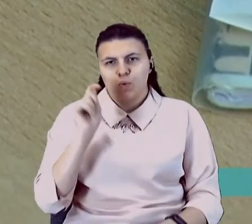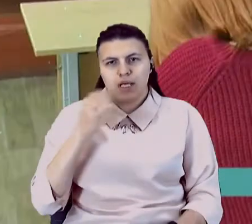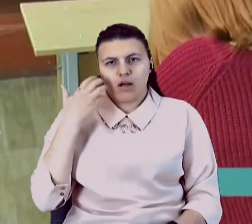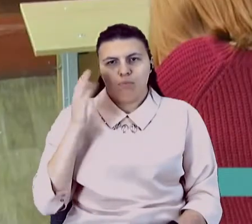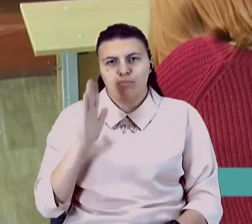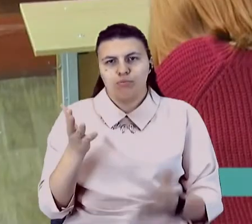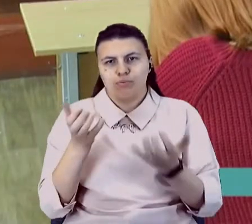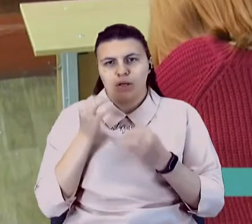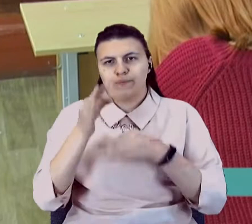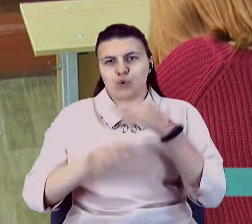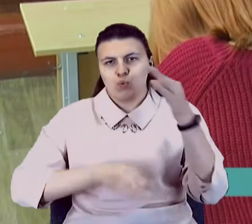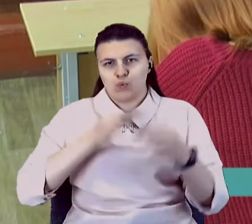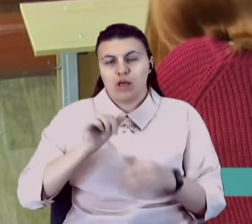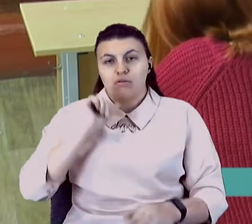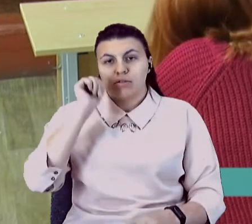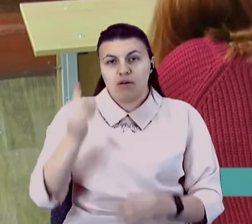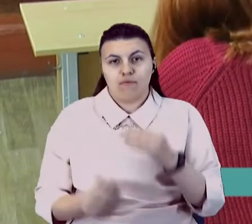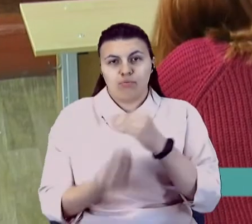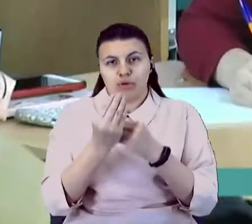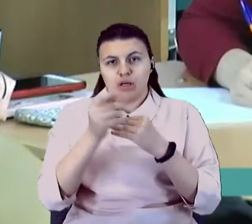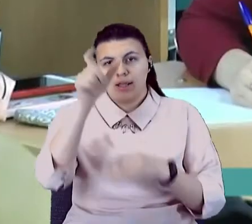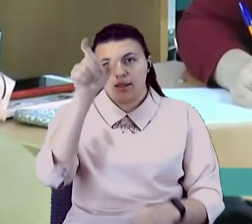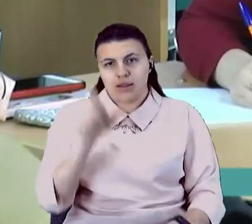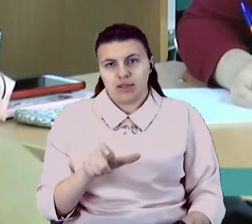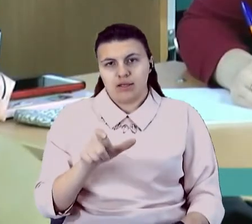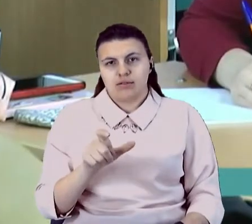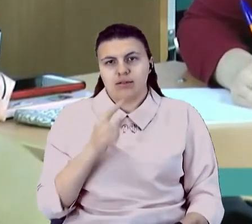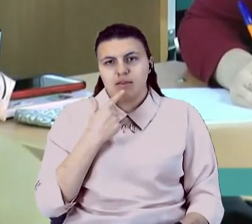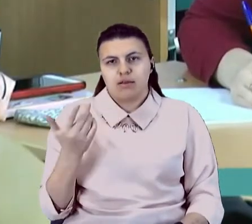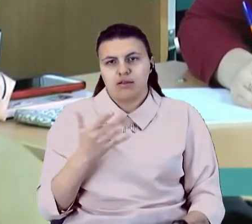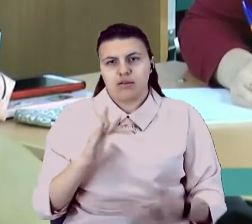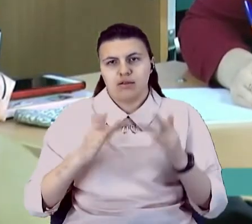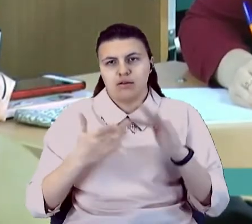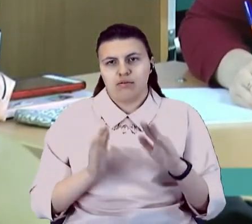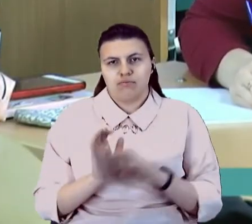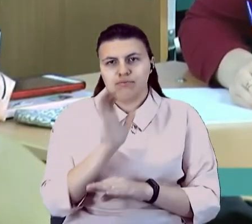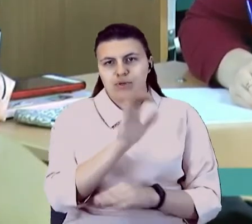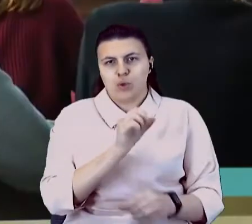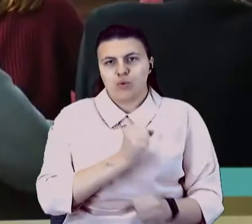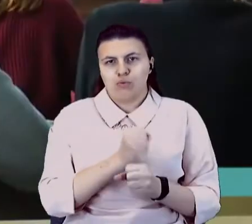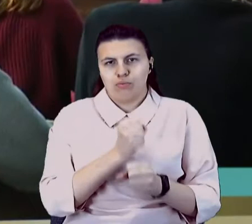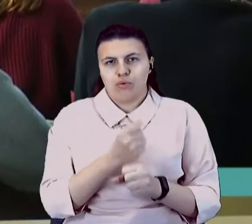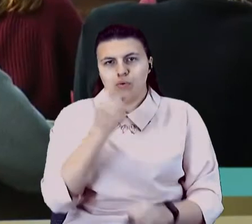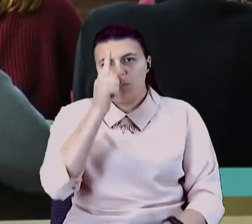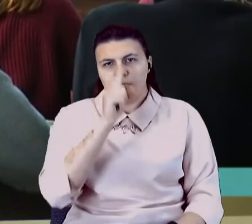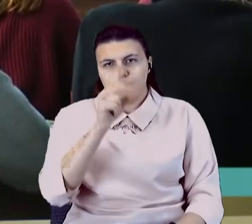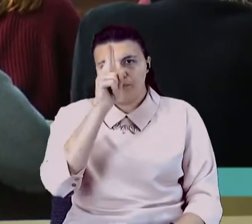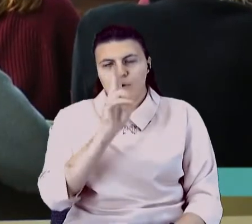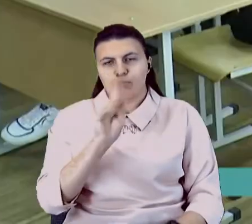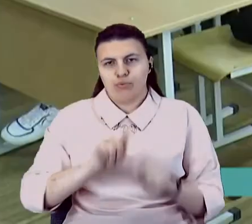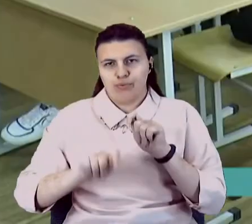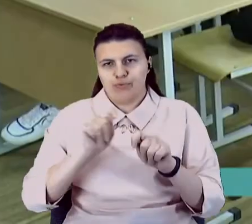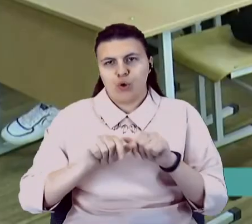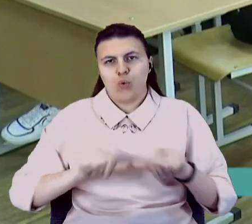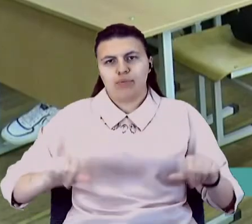доби, а вже завтра опублікують текст диктанту на сайті. Надіслані роботи впродовж одного чи двох місяців буде перевіряти комісія.